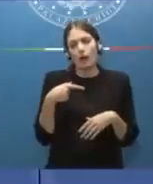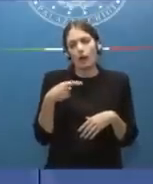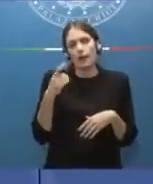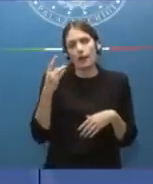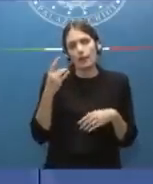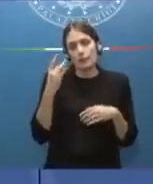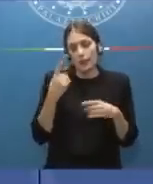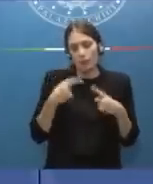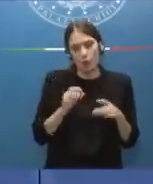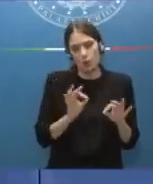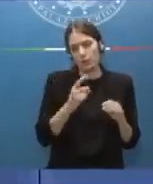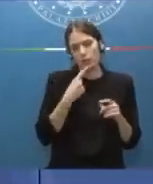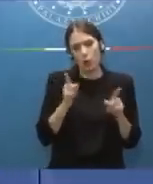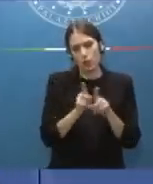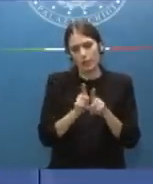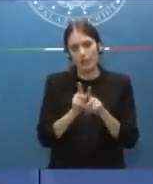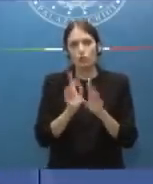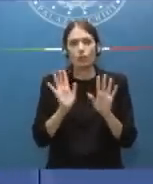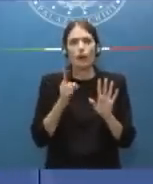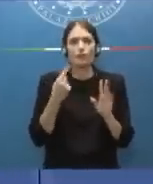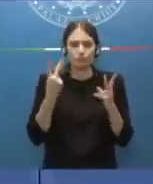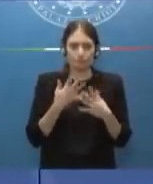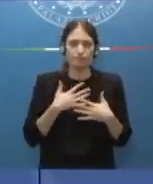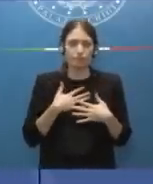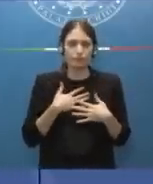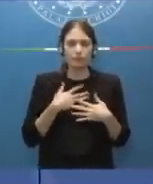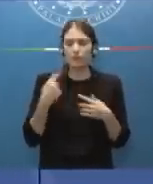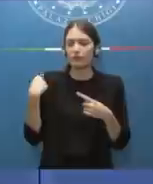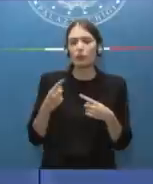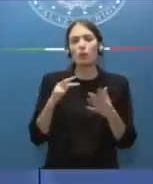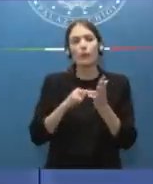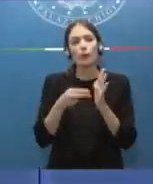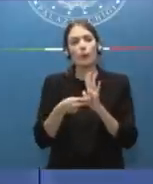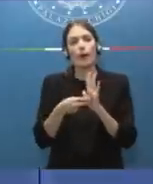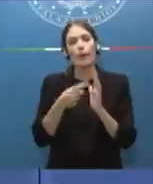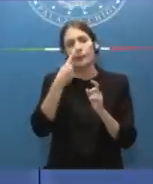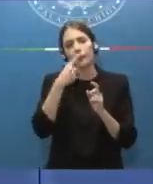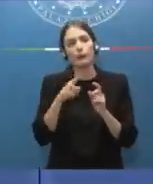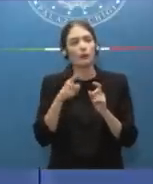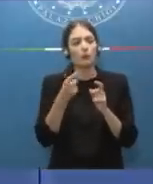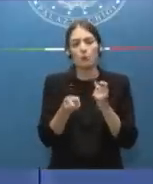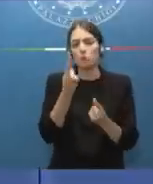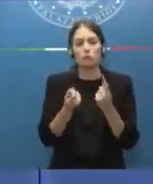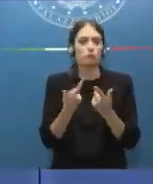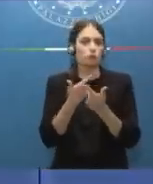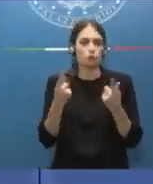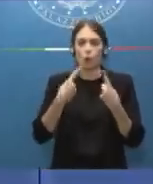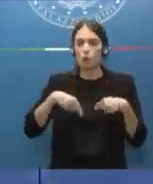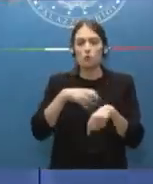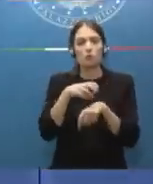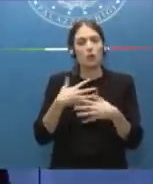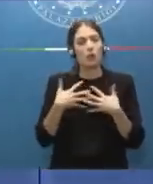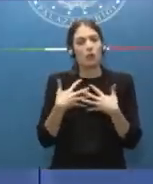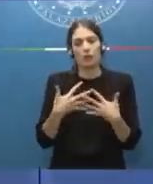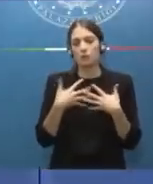andassero così, ma veramente non ci sono in questa fase stati problemi di alcun genere. in Consiglio dei Ministri si respira,